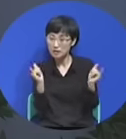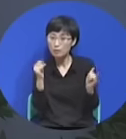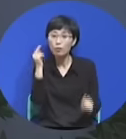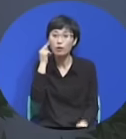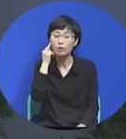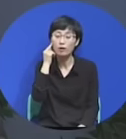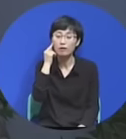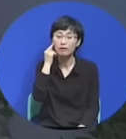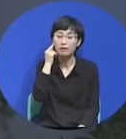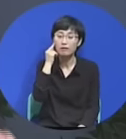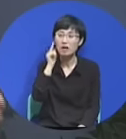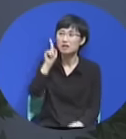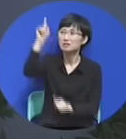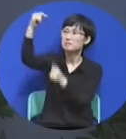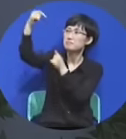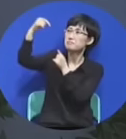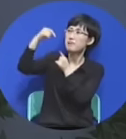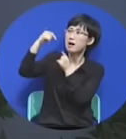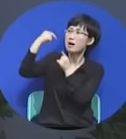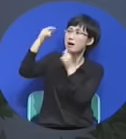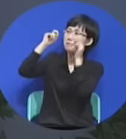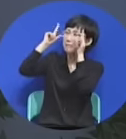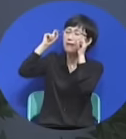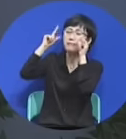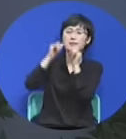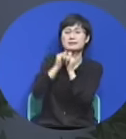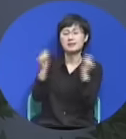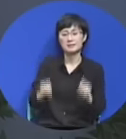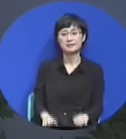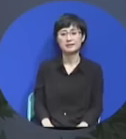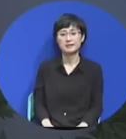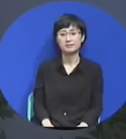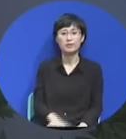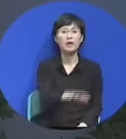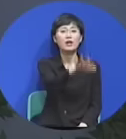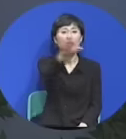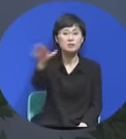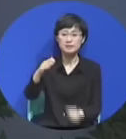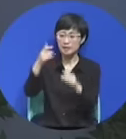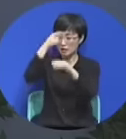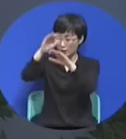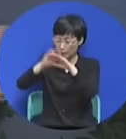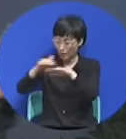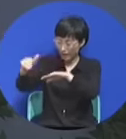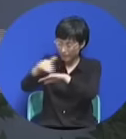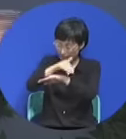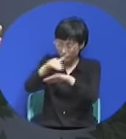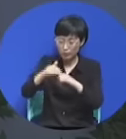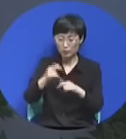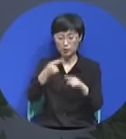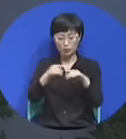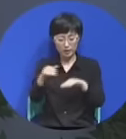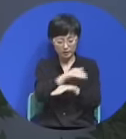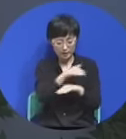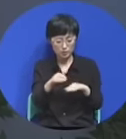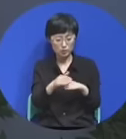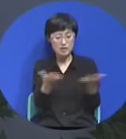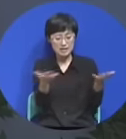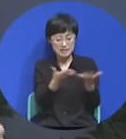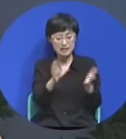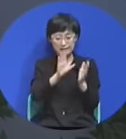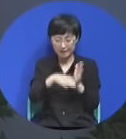여러분이 늘 말씀 받을 때 신앙 사활할 때 작은 일 그래야 되지 안 그러면 많은 일들이 그냥 지나가버려요.